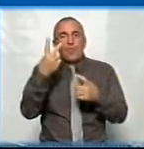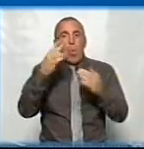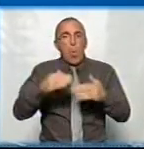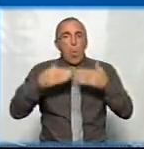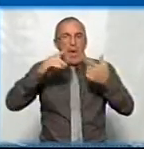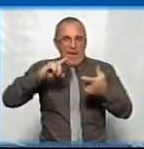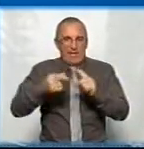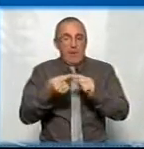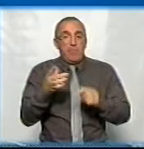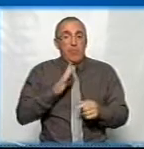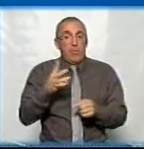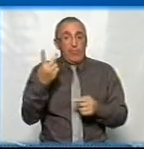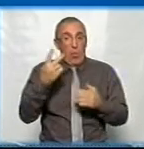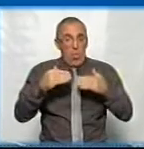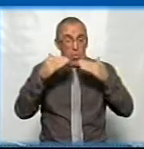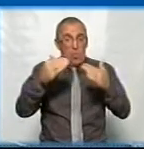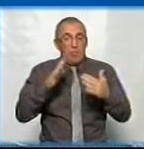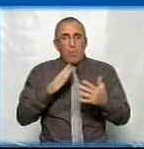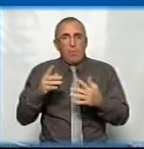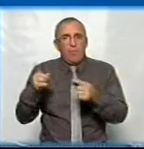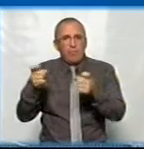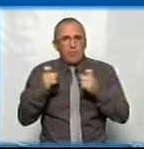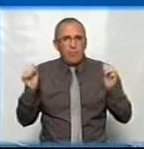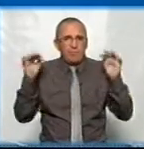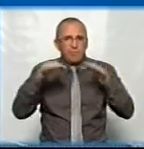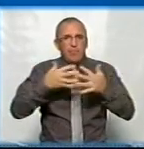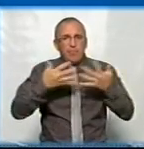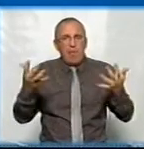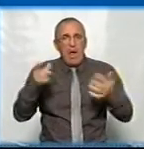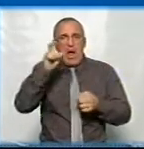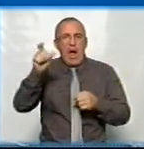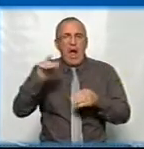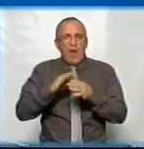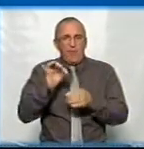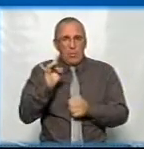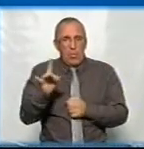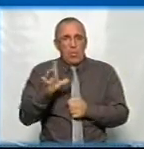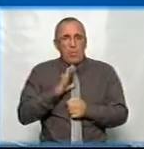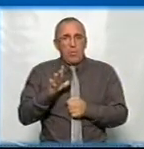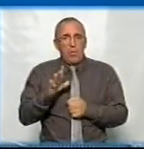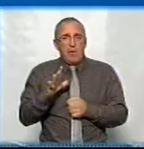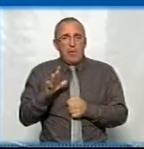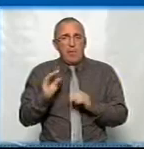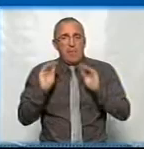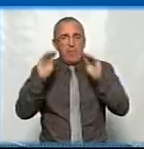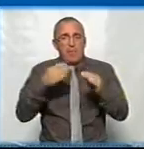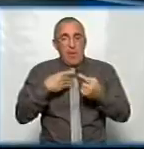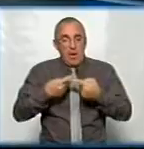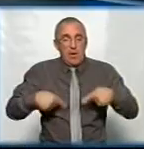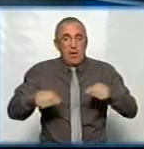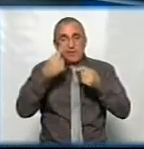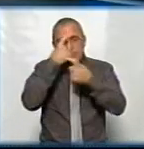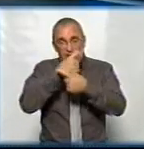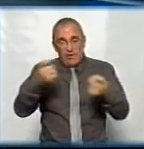На второму етапі було привлечено більше количество авторов за счет того, що ми оповестили, в частності, наша організація